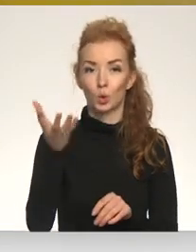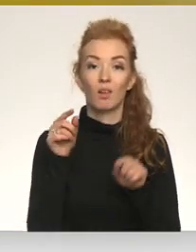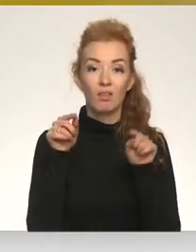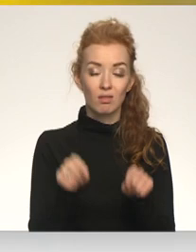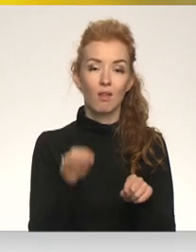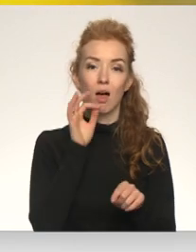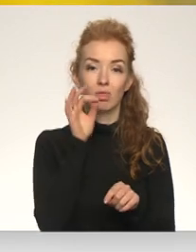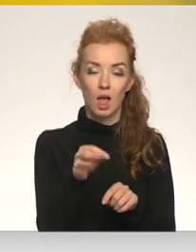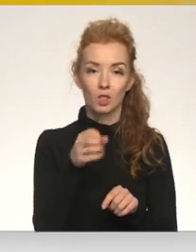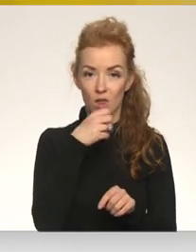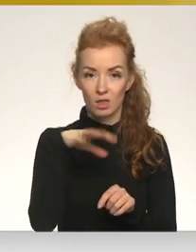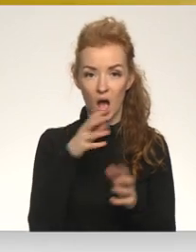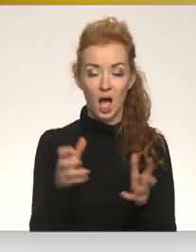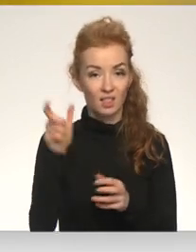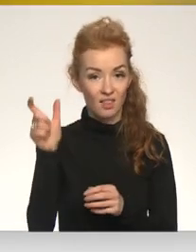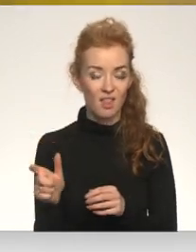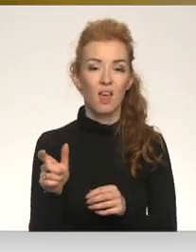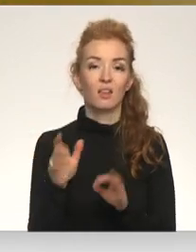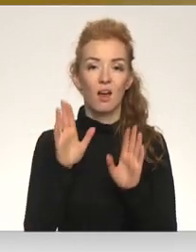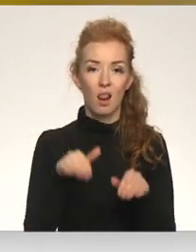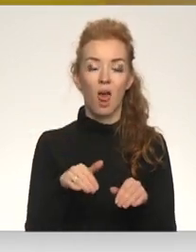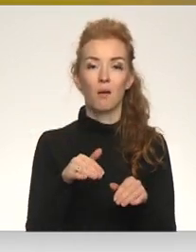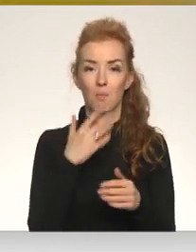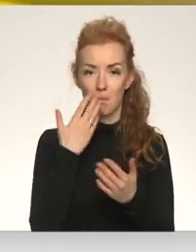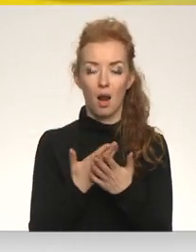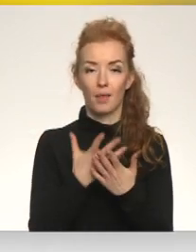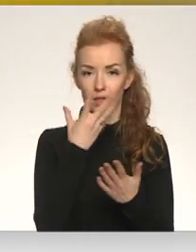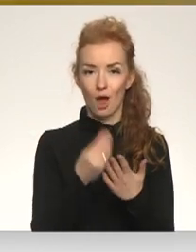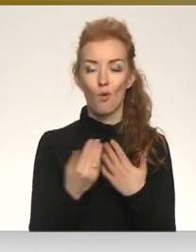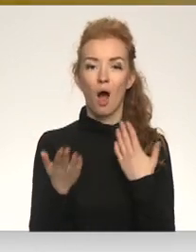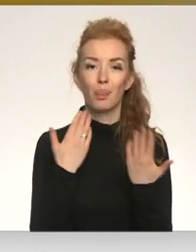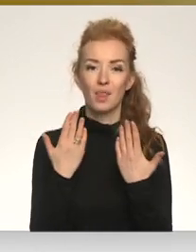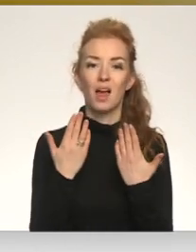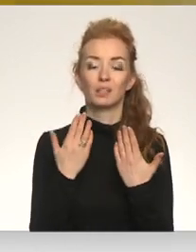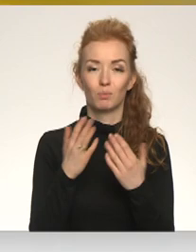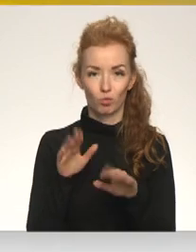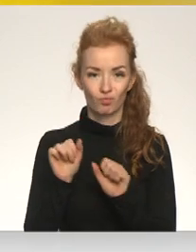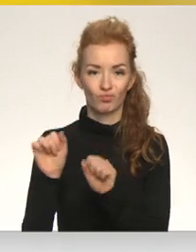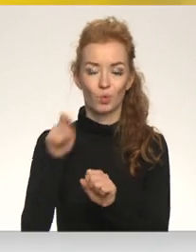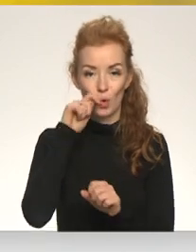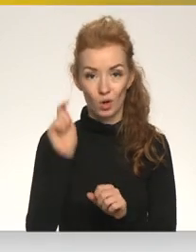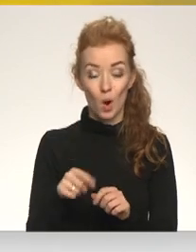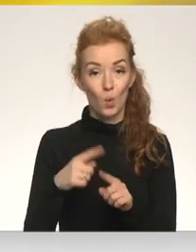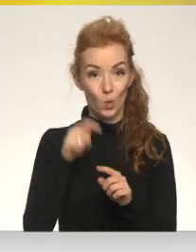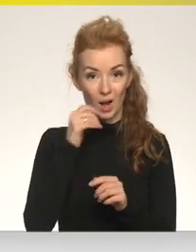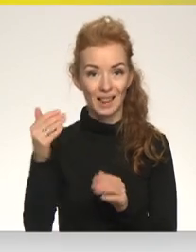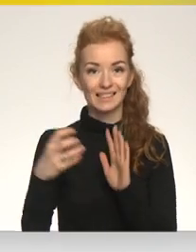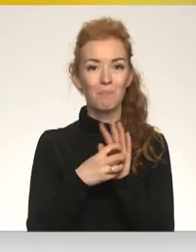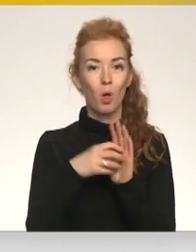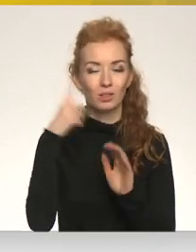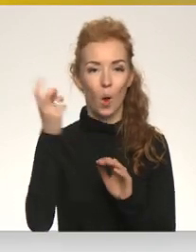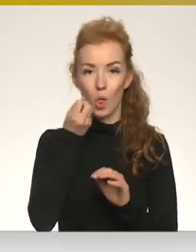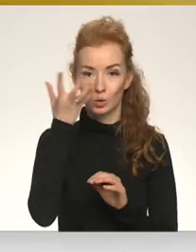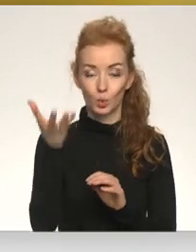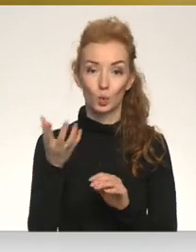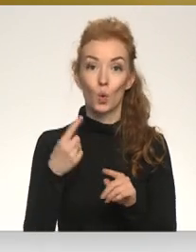aicinājumu izteikuši dārznieki rosinot nostāju pret karu Ukrainā paust ar ziedošu saules puķi, kas ir viens no Ukrainas valsts simboliem. Rosinājums